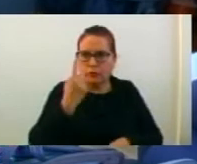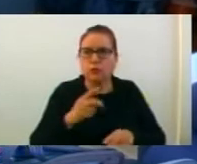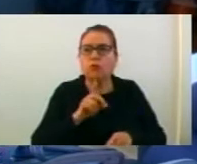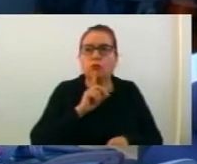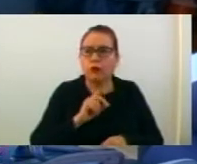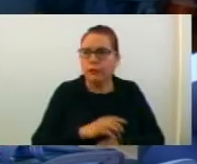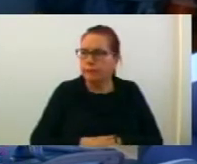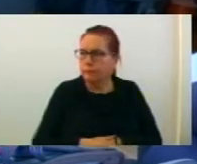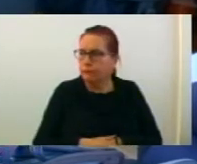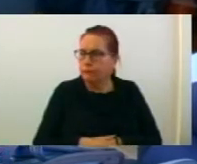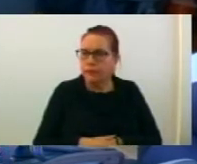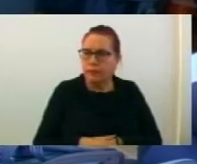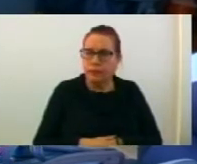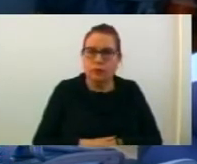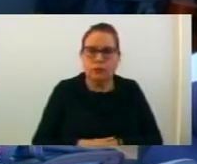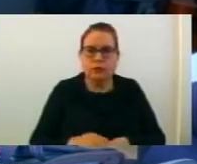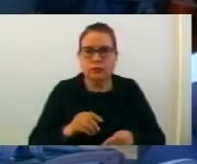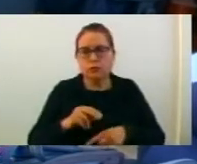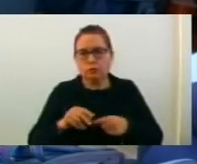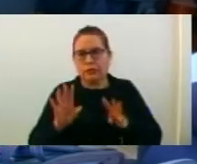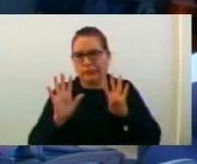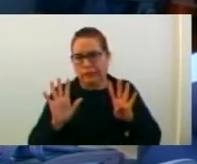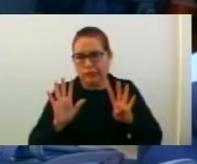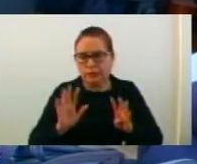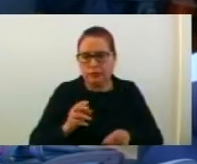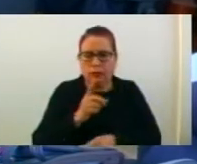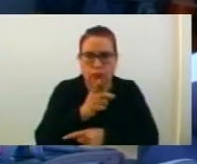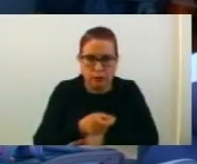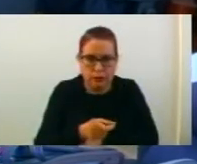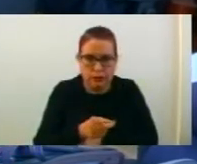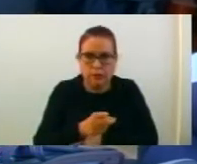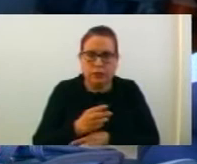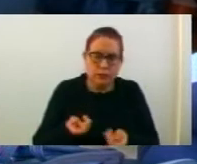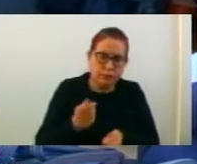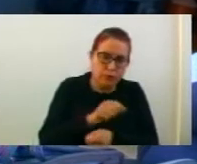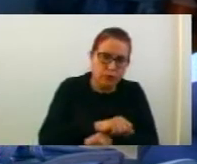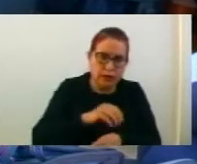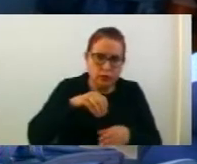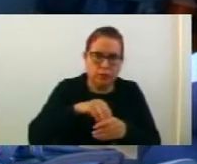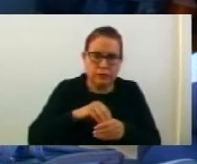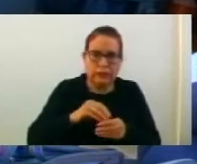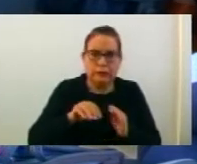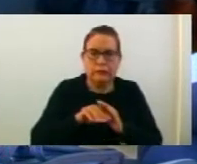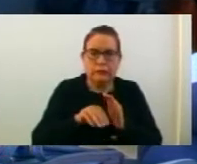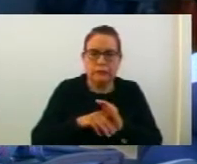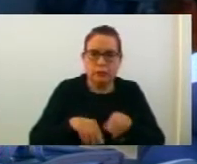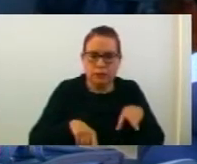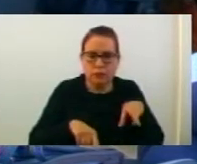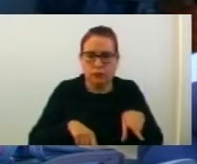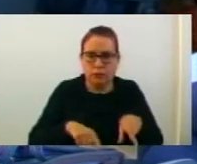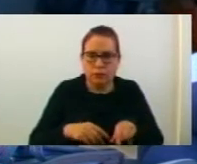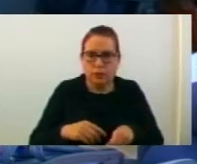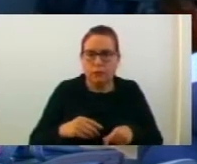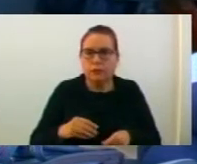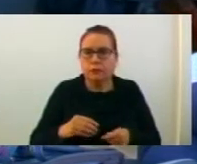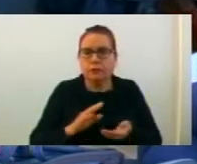гласане. Първо на глас не ставам точка 9, односно одлука за изменување и дополување на статутот на Локалната установа